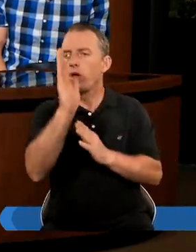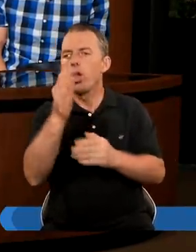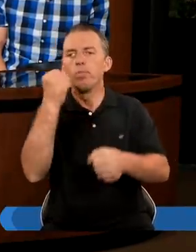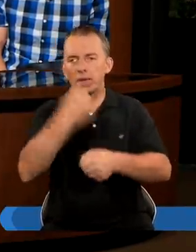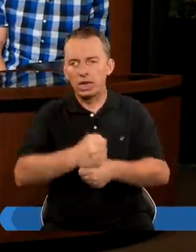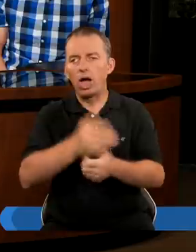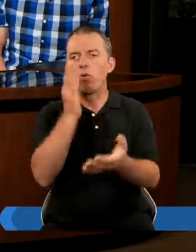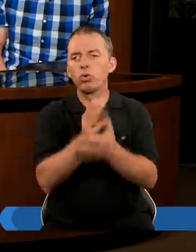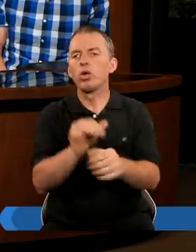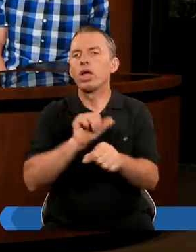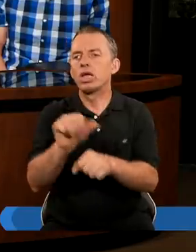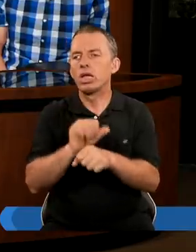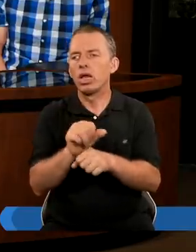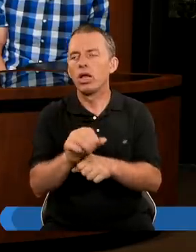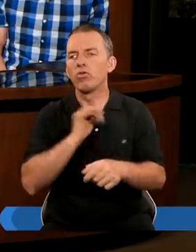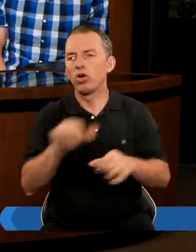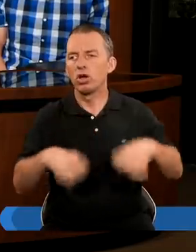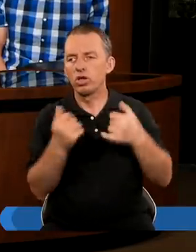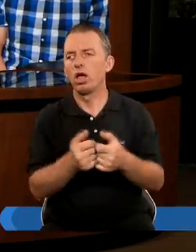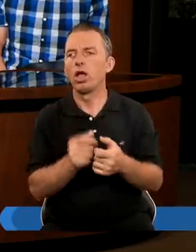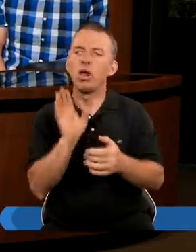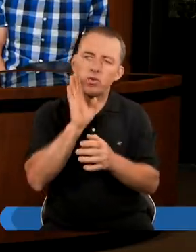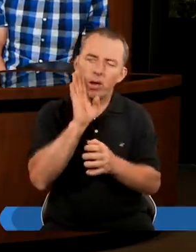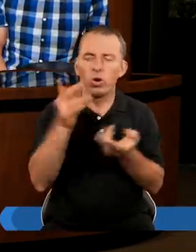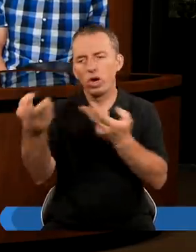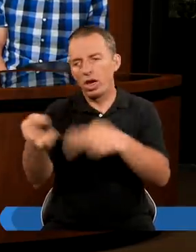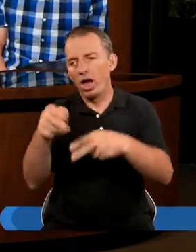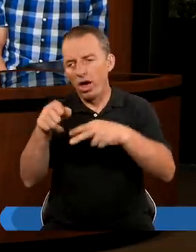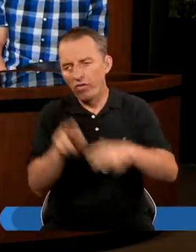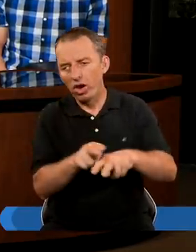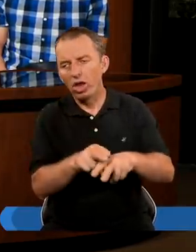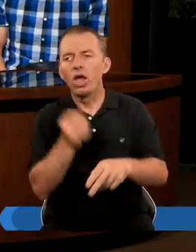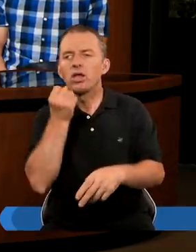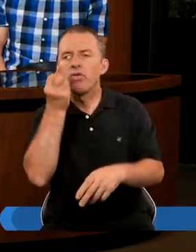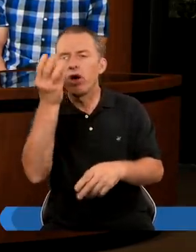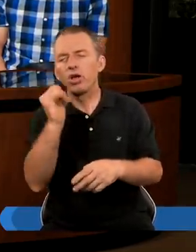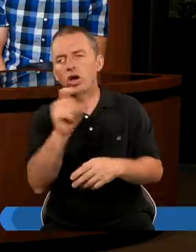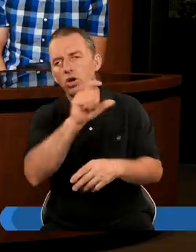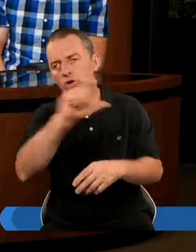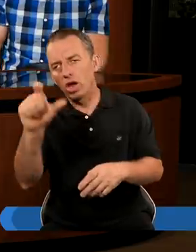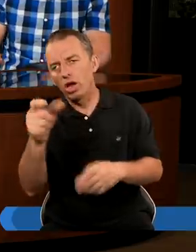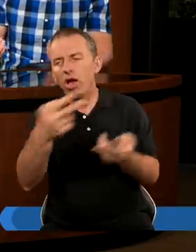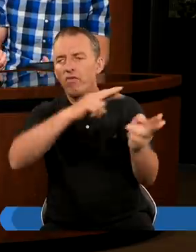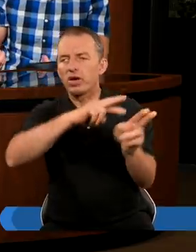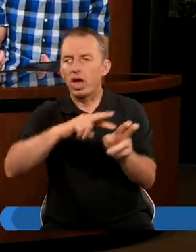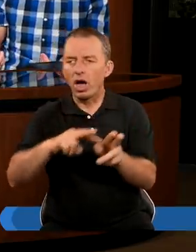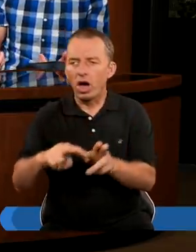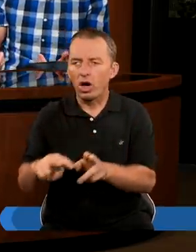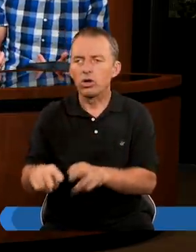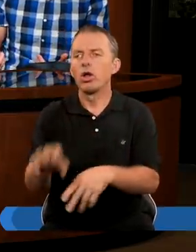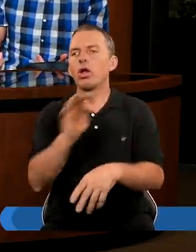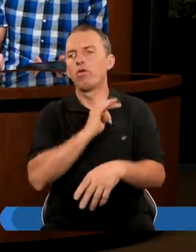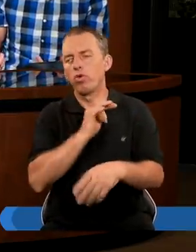Witwa Nie odbudować